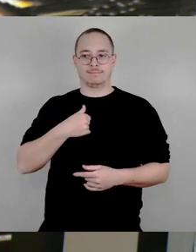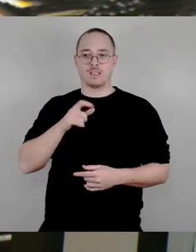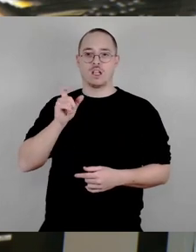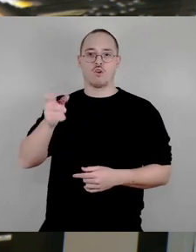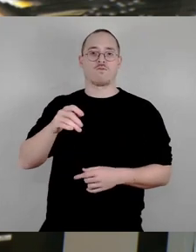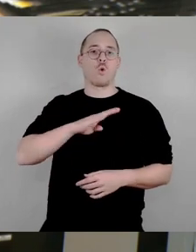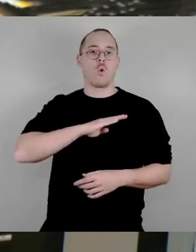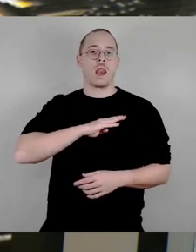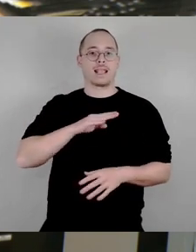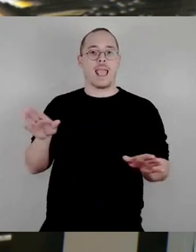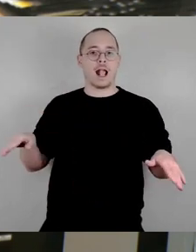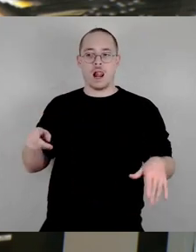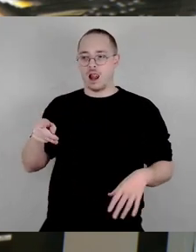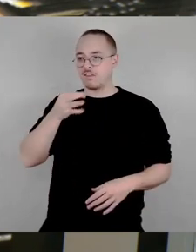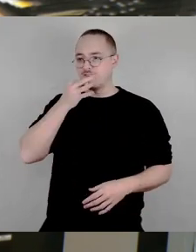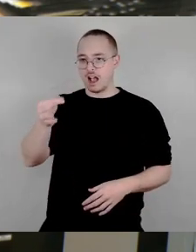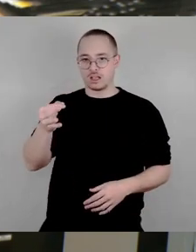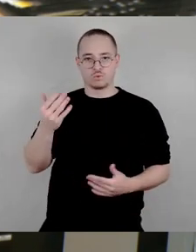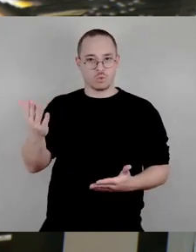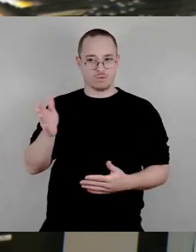angegeben habt, funktioniert einfach nicht?